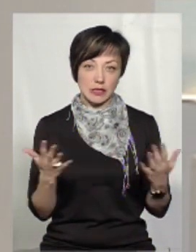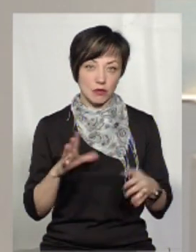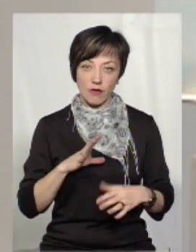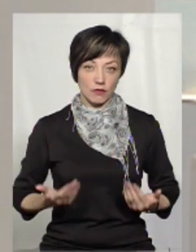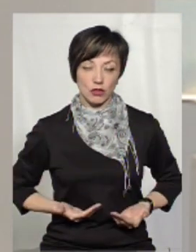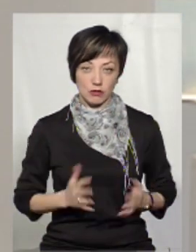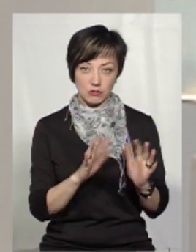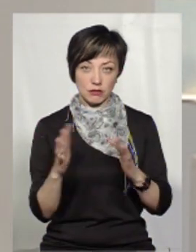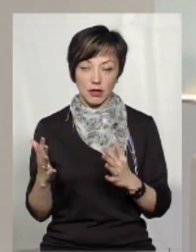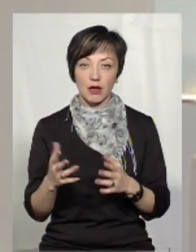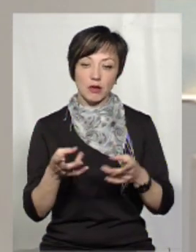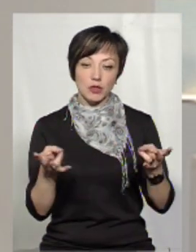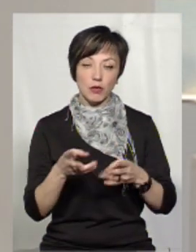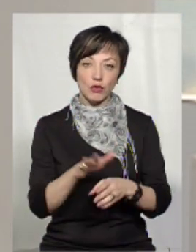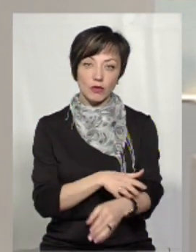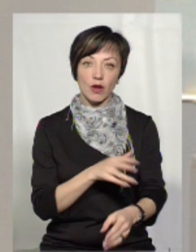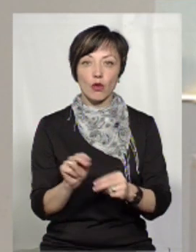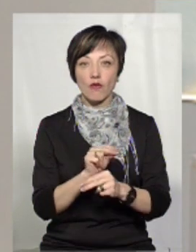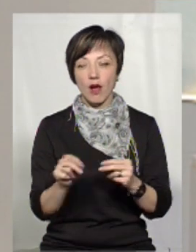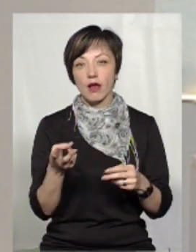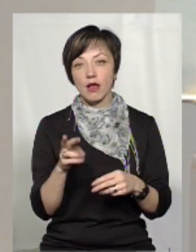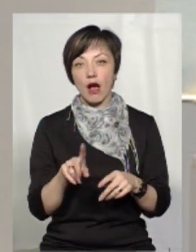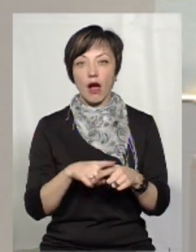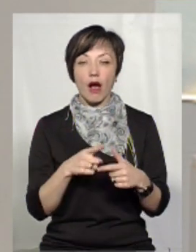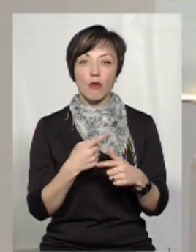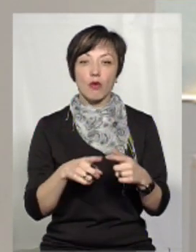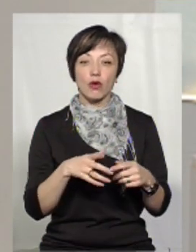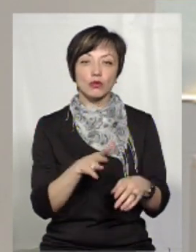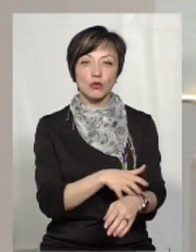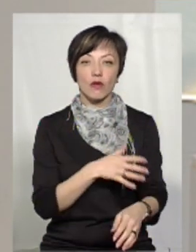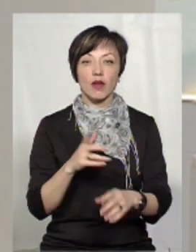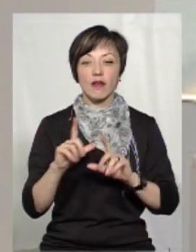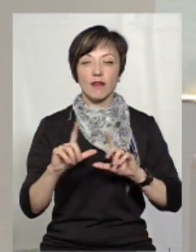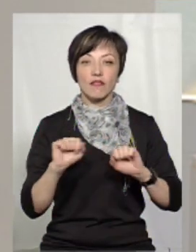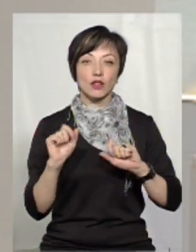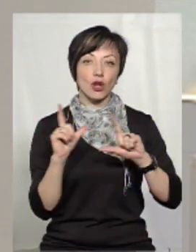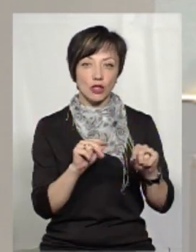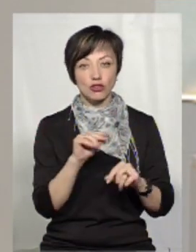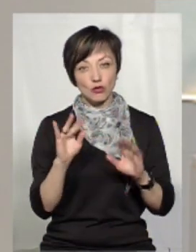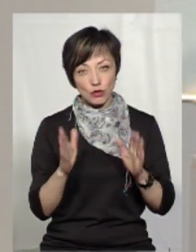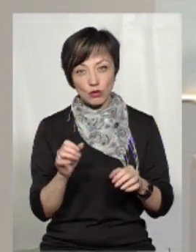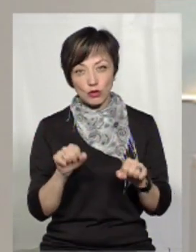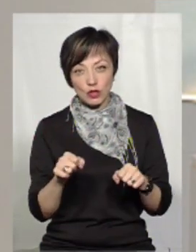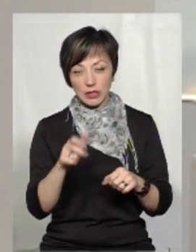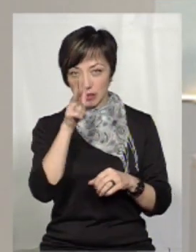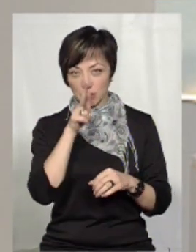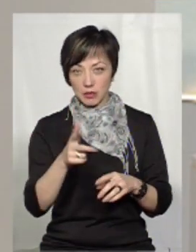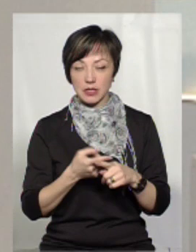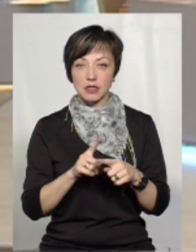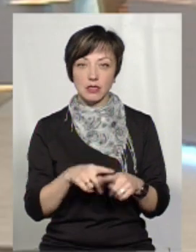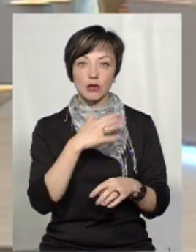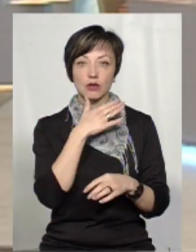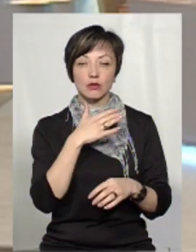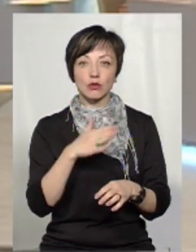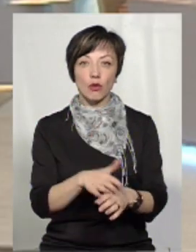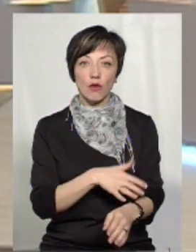буває в житті, потребувала тривалого лікування, або якесь тривале відрядження, чи буде можливість потім якось... Три місяці – це доволі